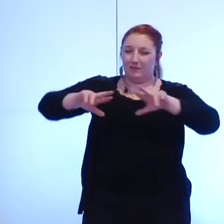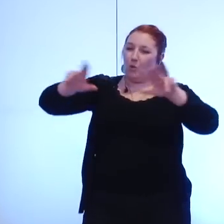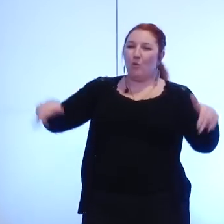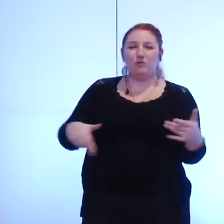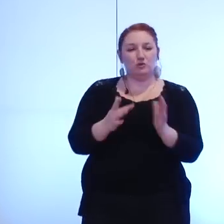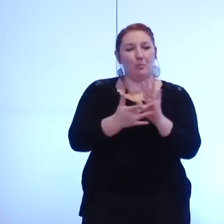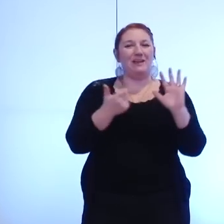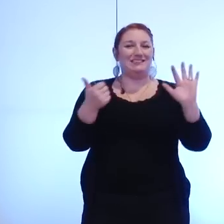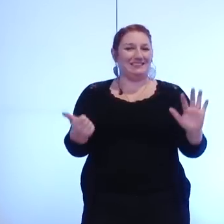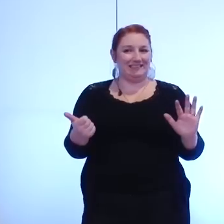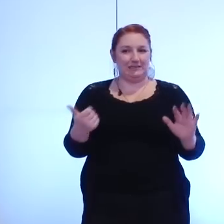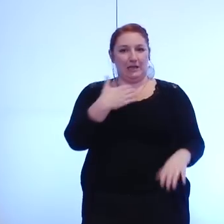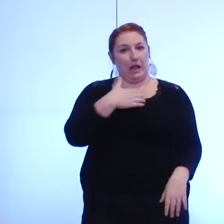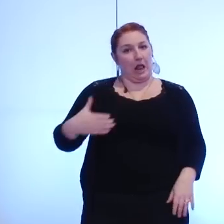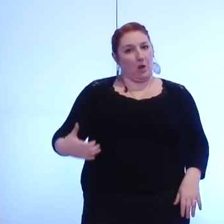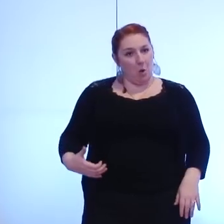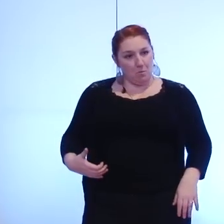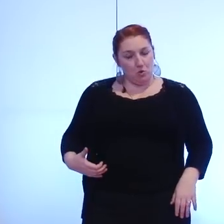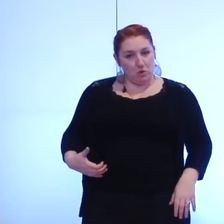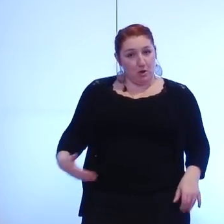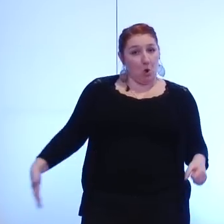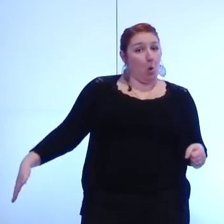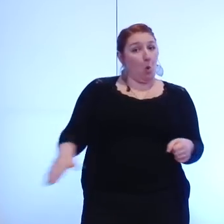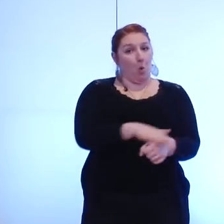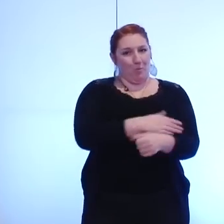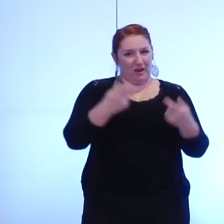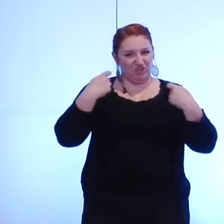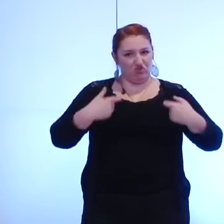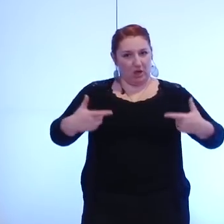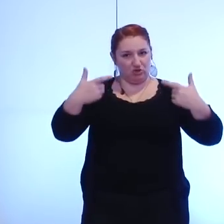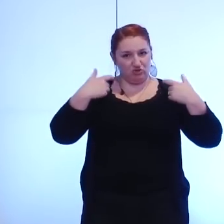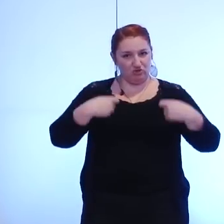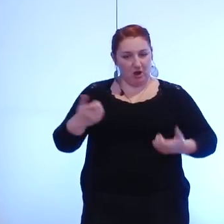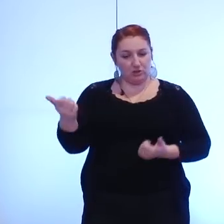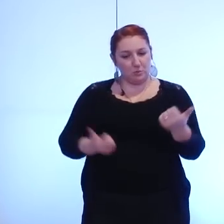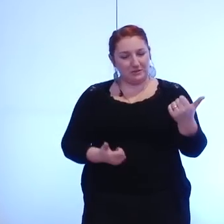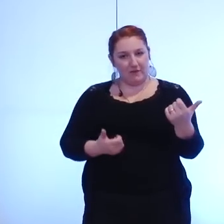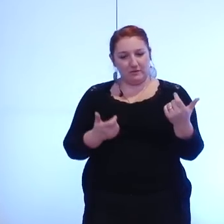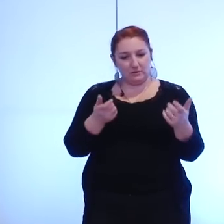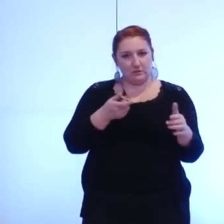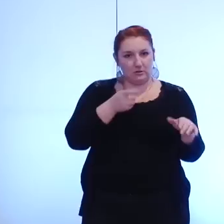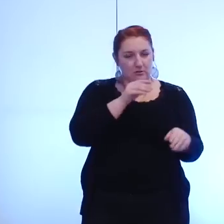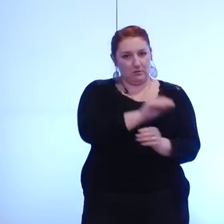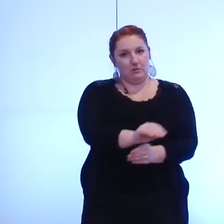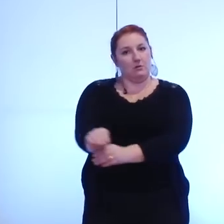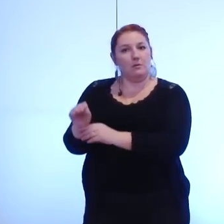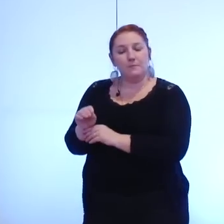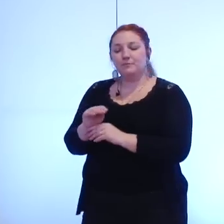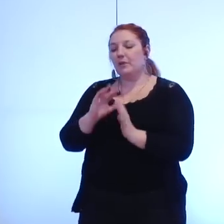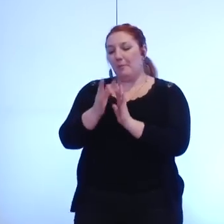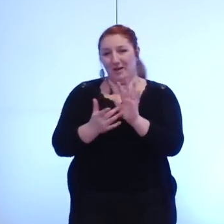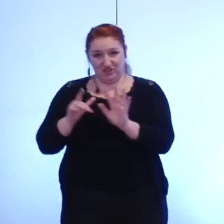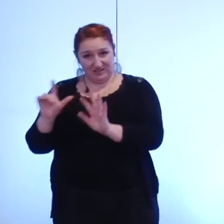la commune s'acquitte de la totalité des charges nécessaires des services et on dit page 7 la page d'après